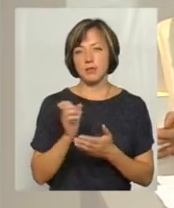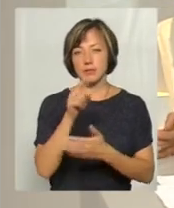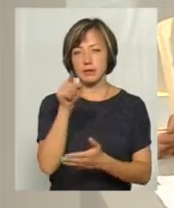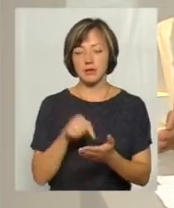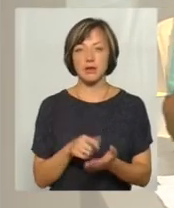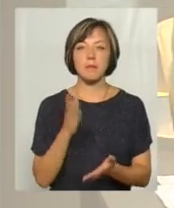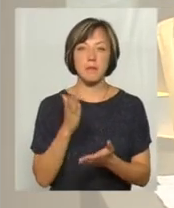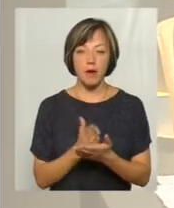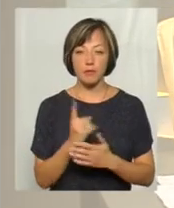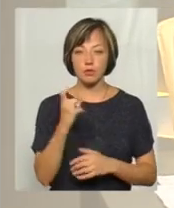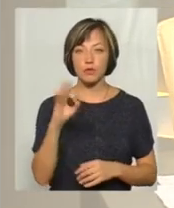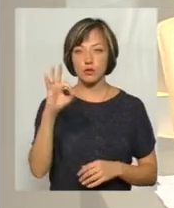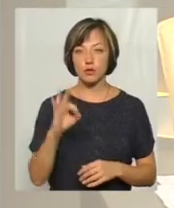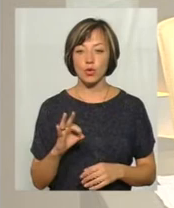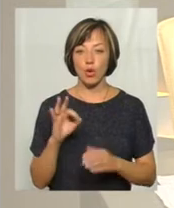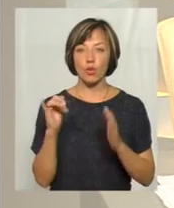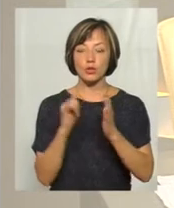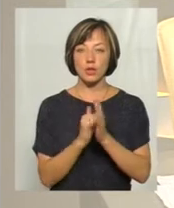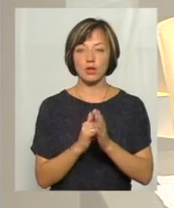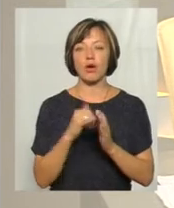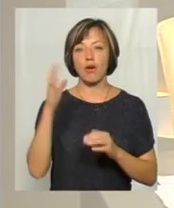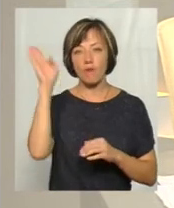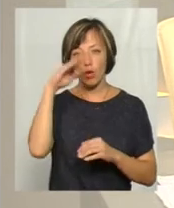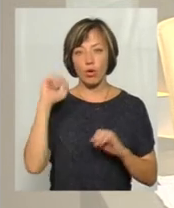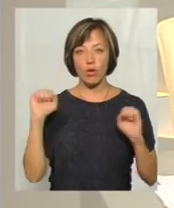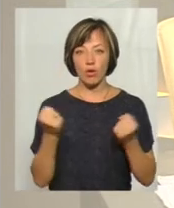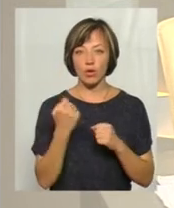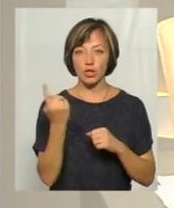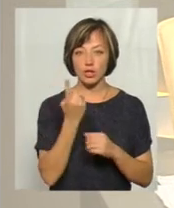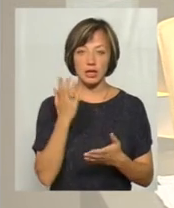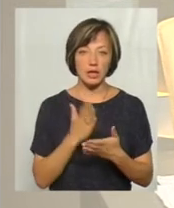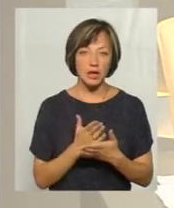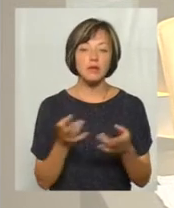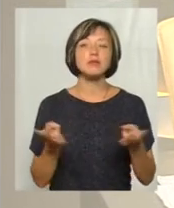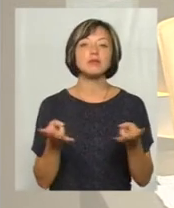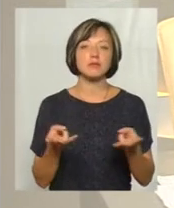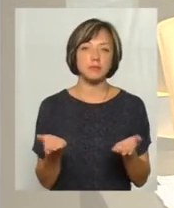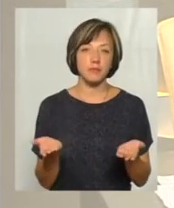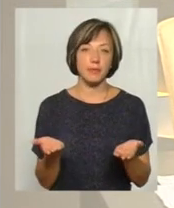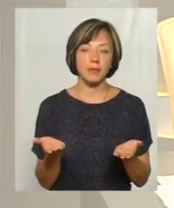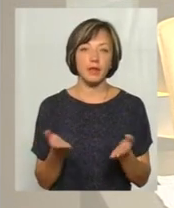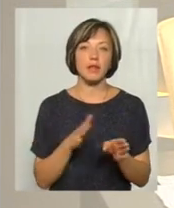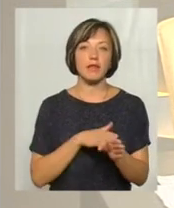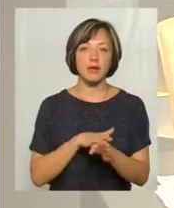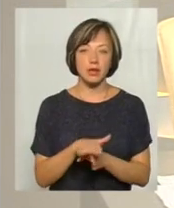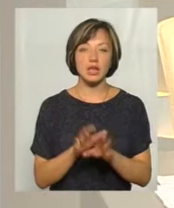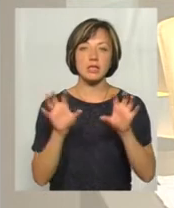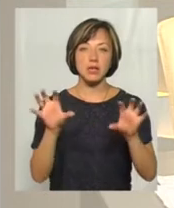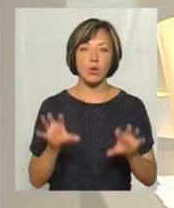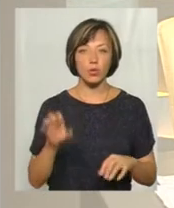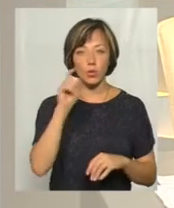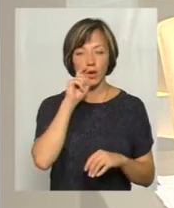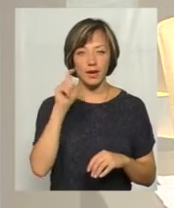оснащення індивідуальними лічильниками холодної води. Навіщо потрібен? Ну, насамперед, законодавець так... Виконання закону